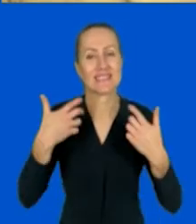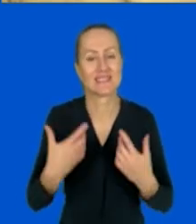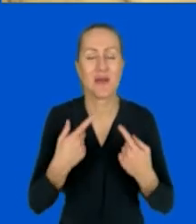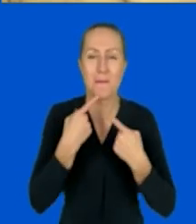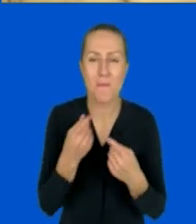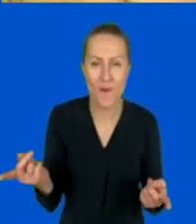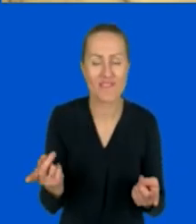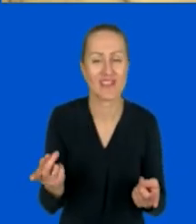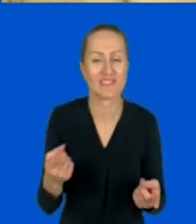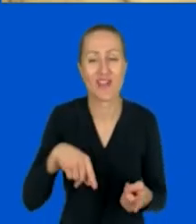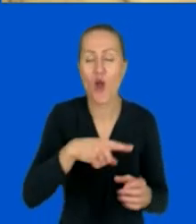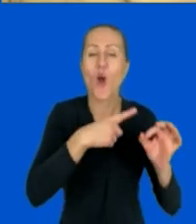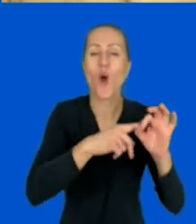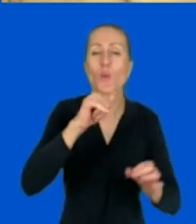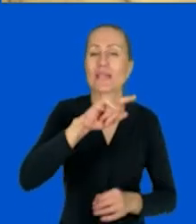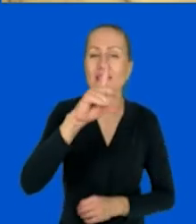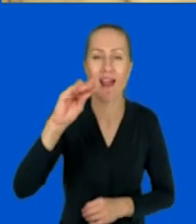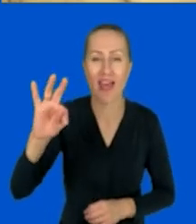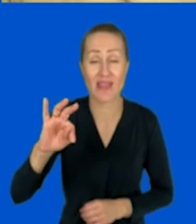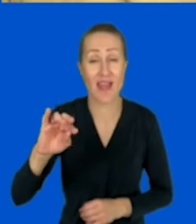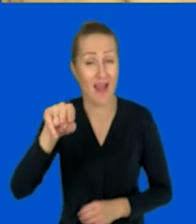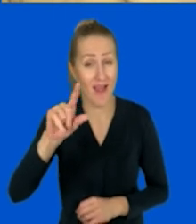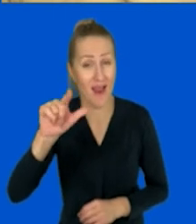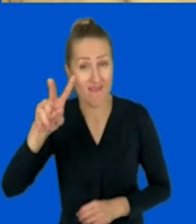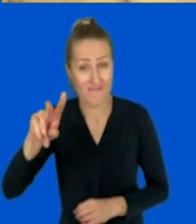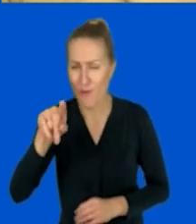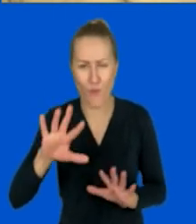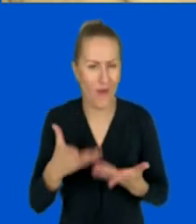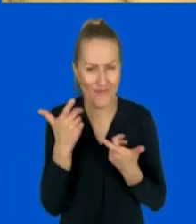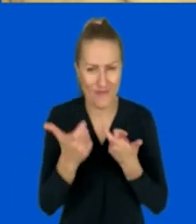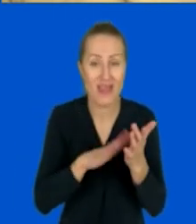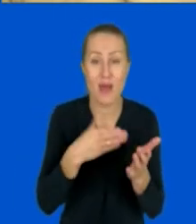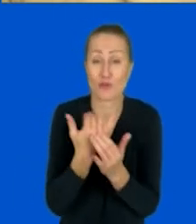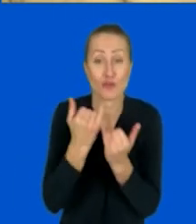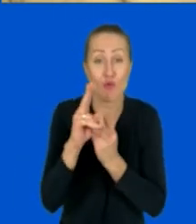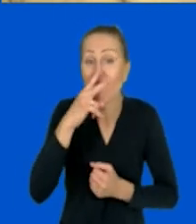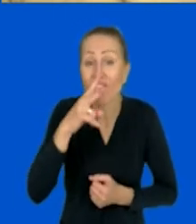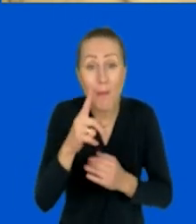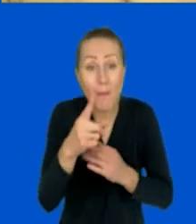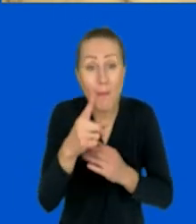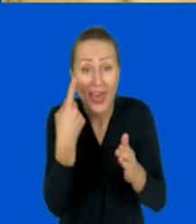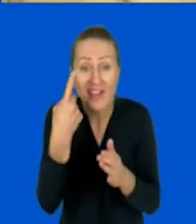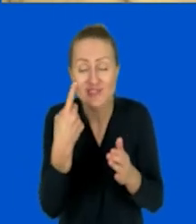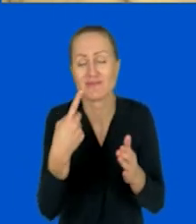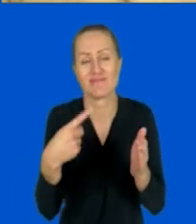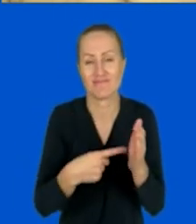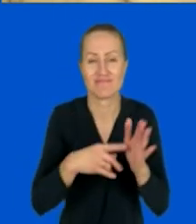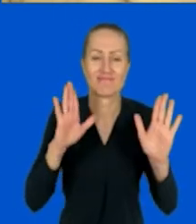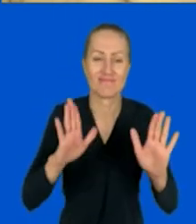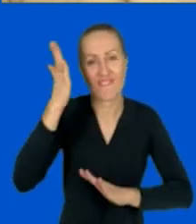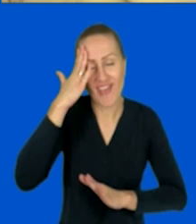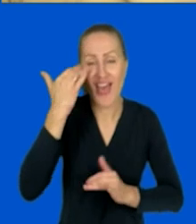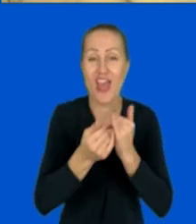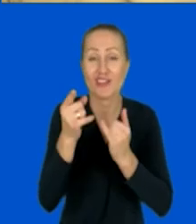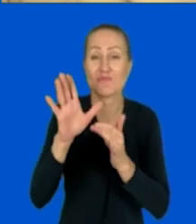Quizlet Live jest bardzo prosty. Nawet jeżeli ktoś dziś widzi pierwszy raz to narzędzie, to po założeniu sobie